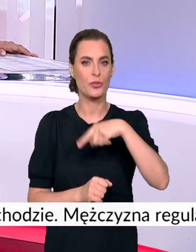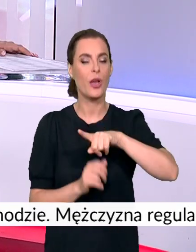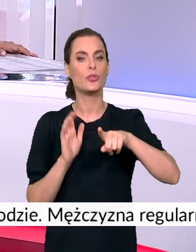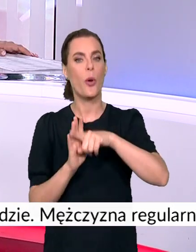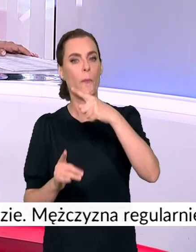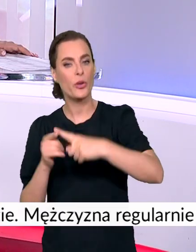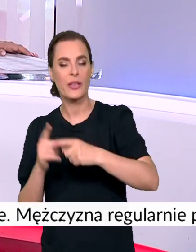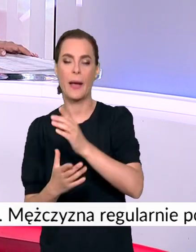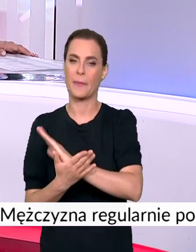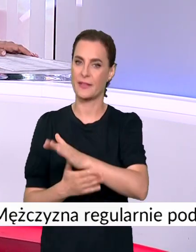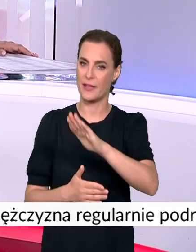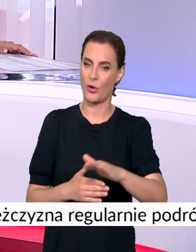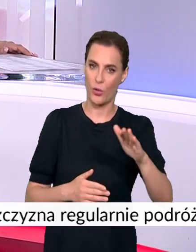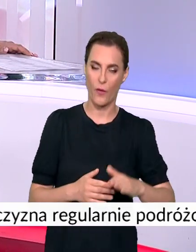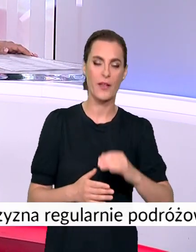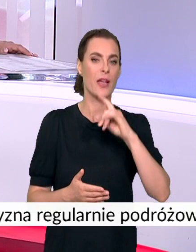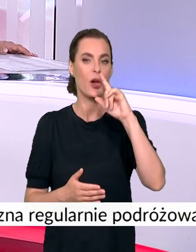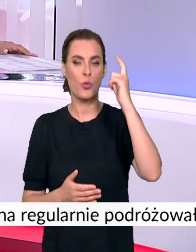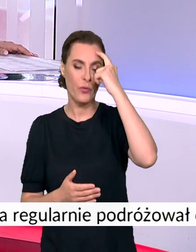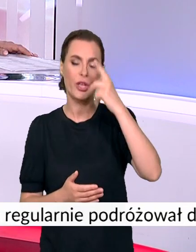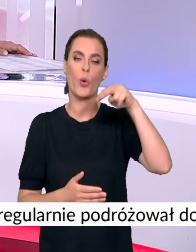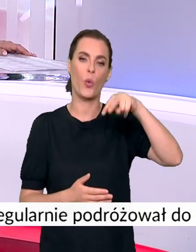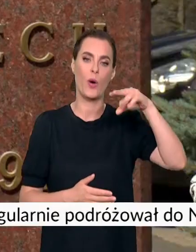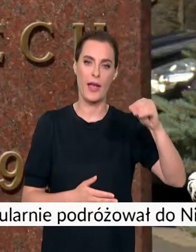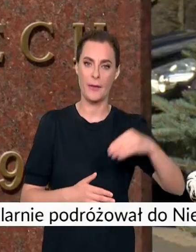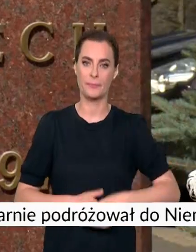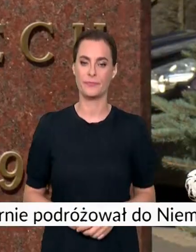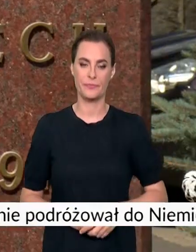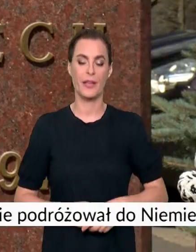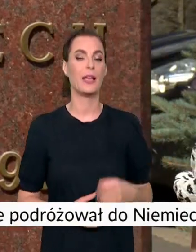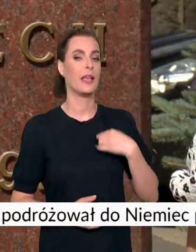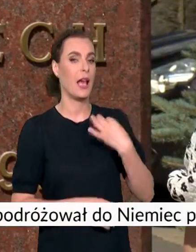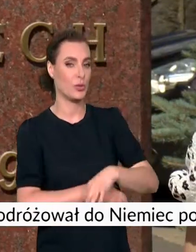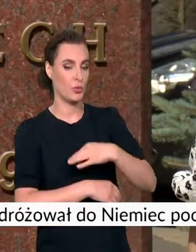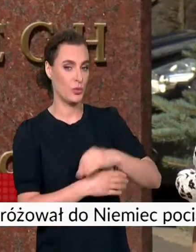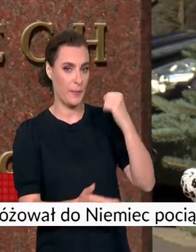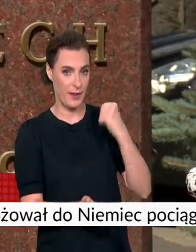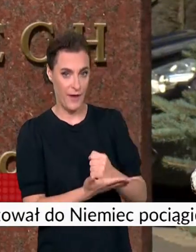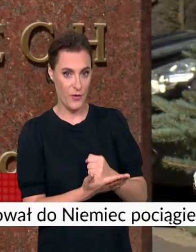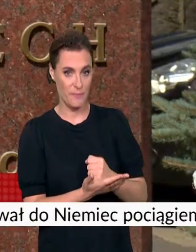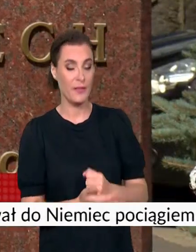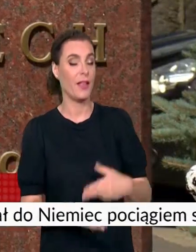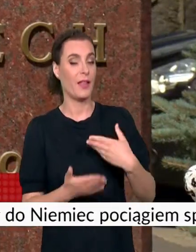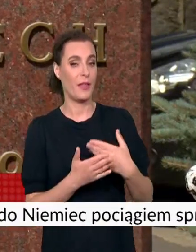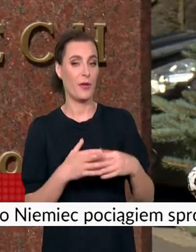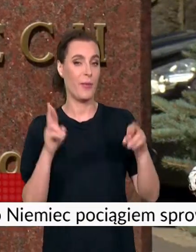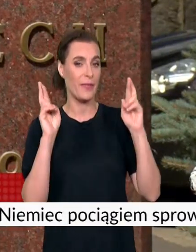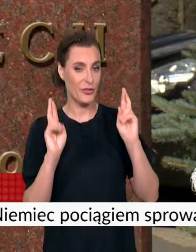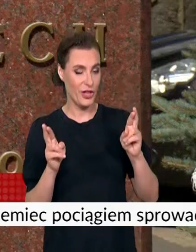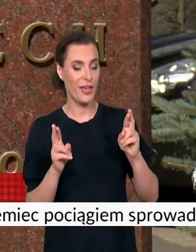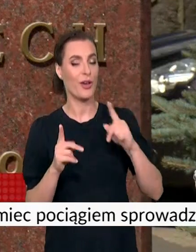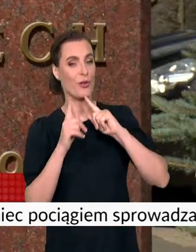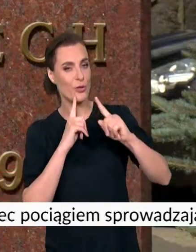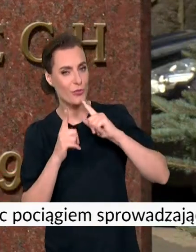polityką międzynarodową, a w szczególności Unią Europejską. Studiuję prawo, więc mam nadzieję, że doświadczenia i spotkania